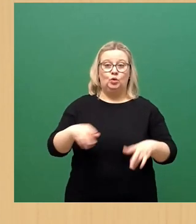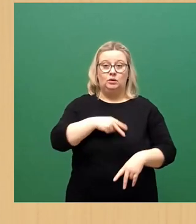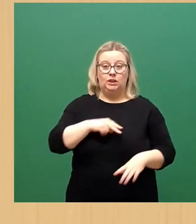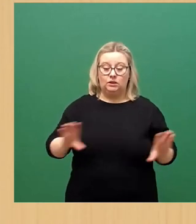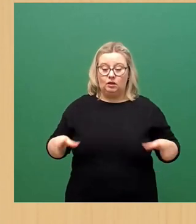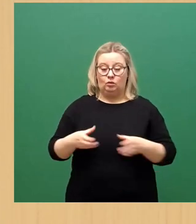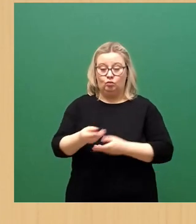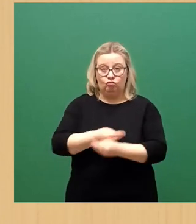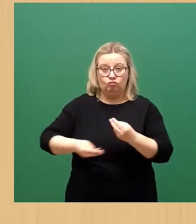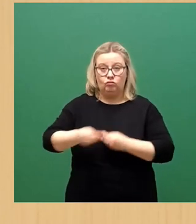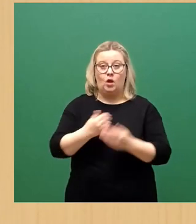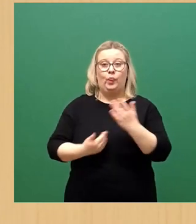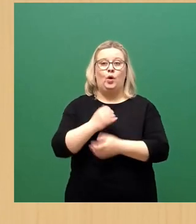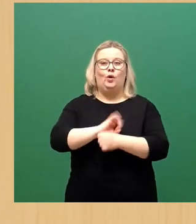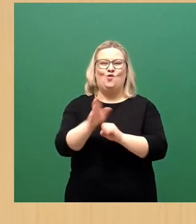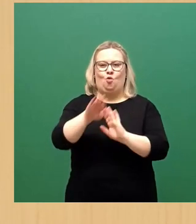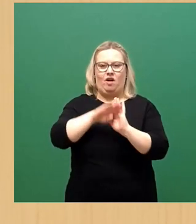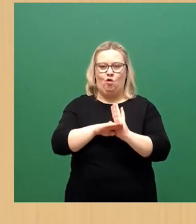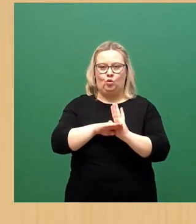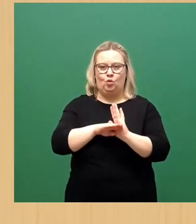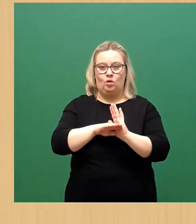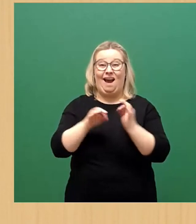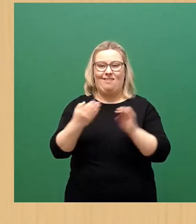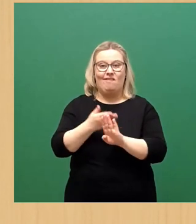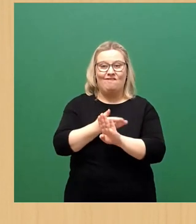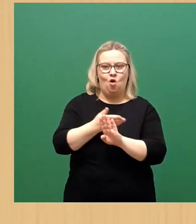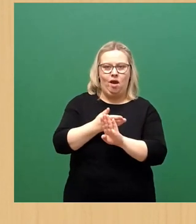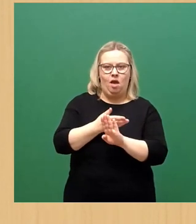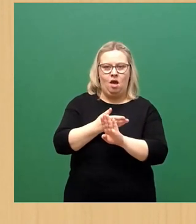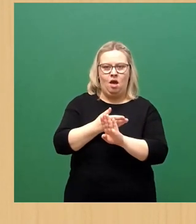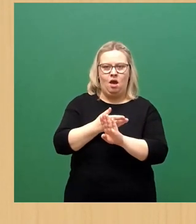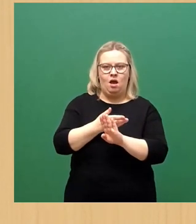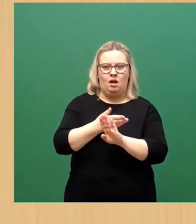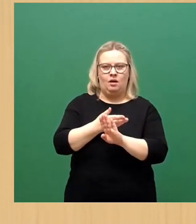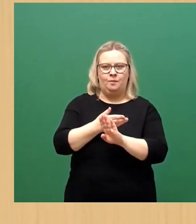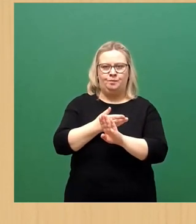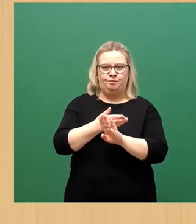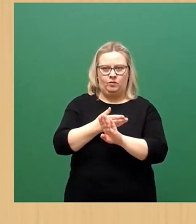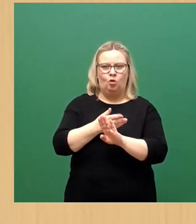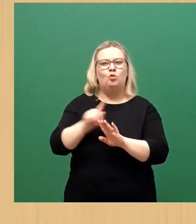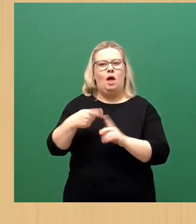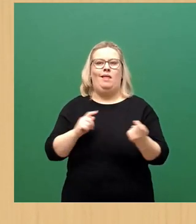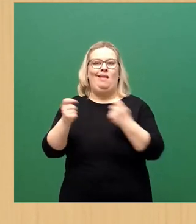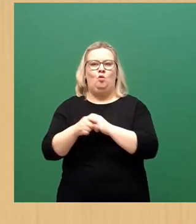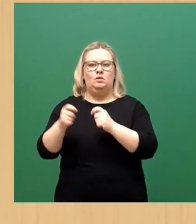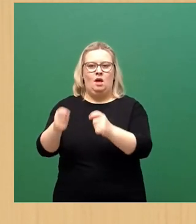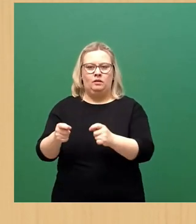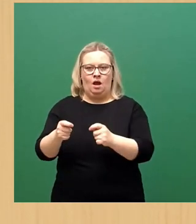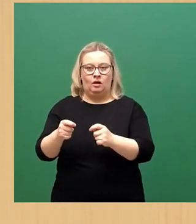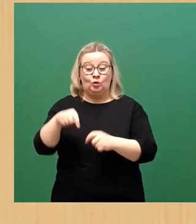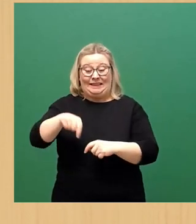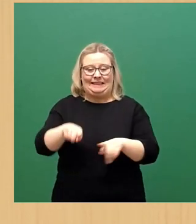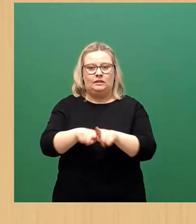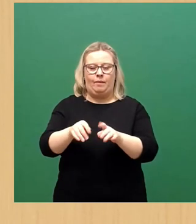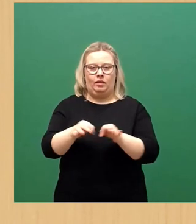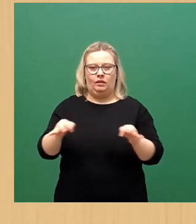neue Corona-Verordnung. Ein Tag davor, vor dem wir den Änderungsantrag gestellt haben und am Tag selbst, wo er rausgegangen